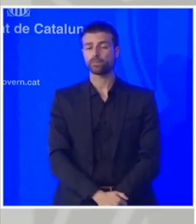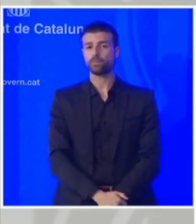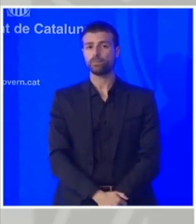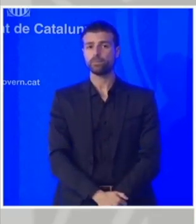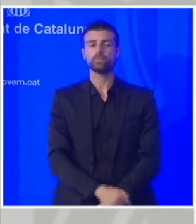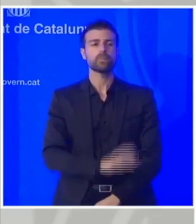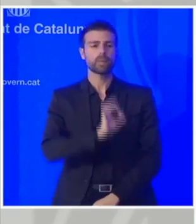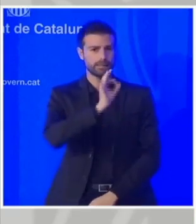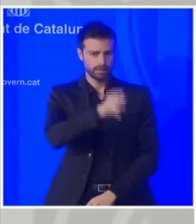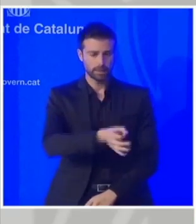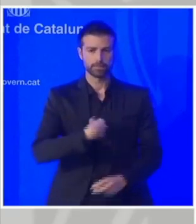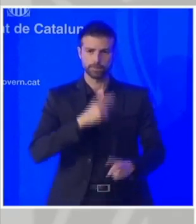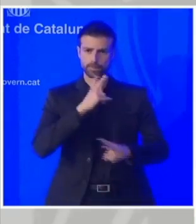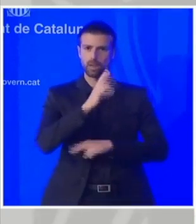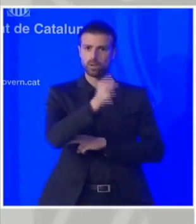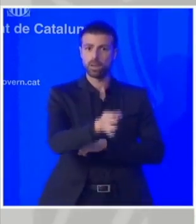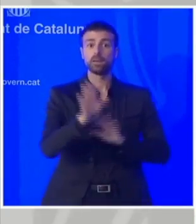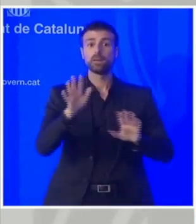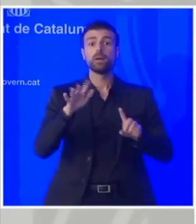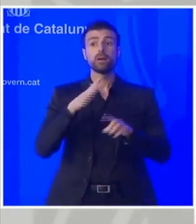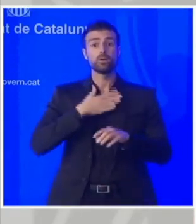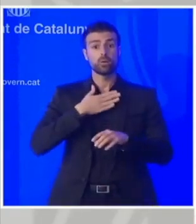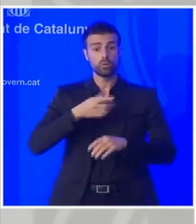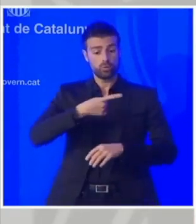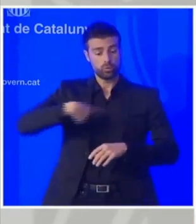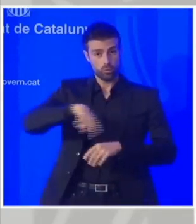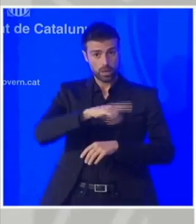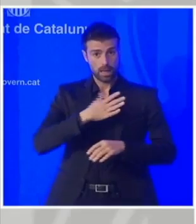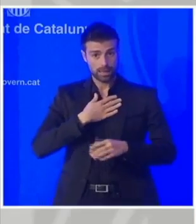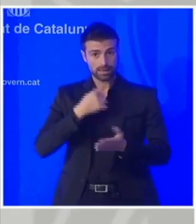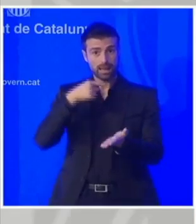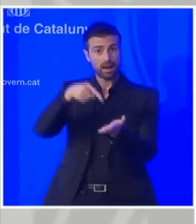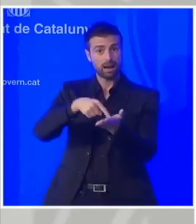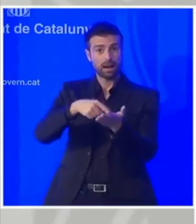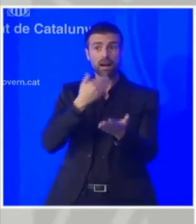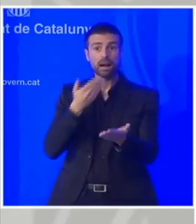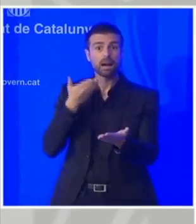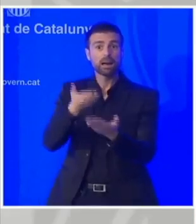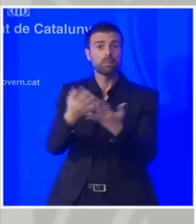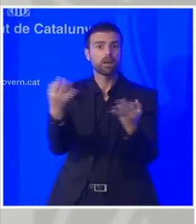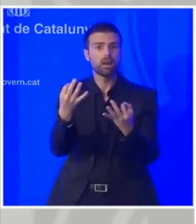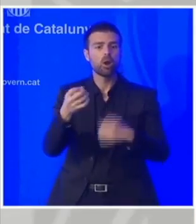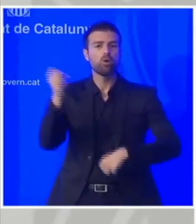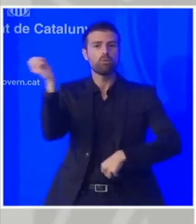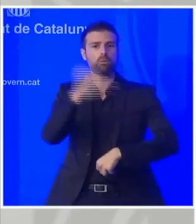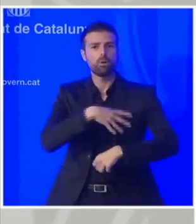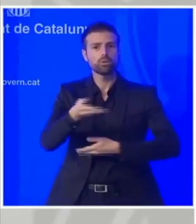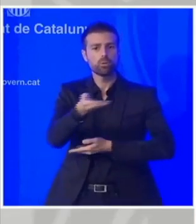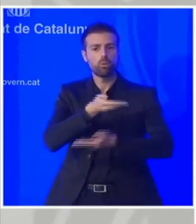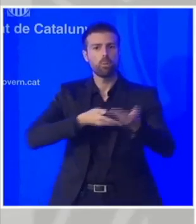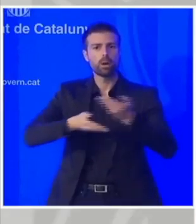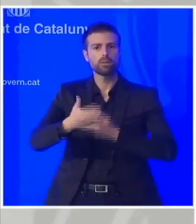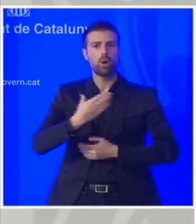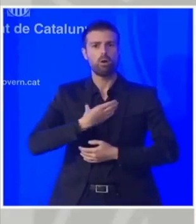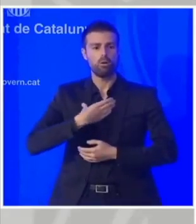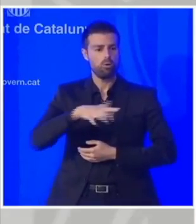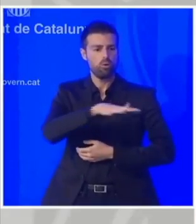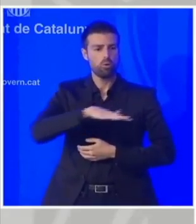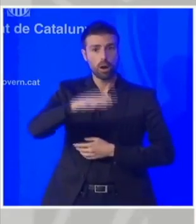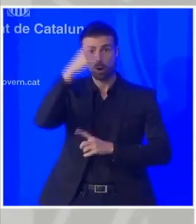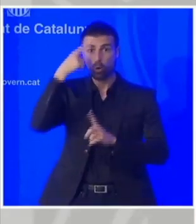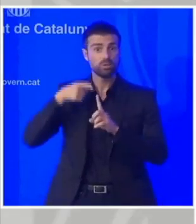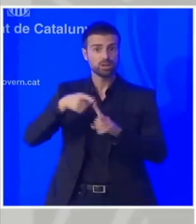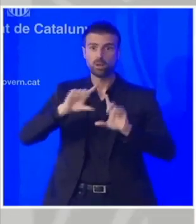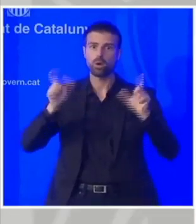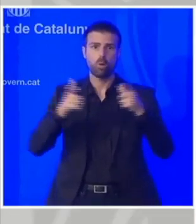Sí En este caso nosotros lo que reclamamos com dic es un fons de cooperación local extraordinario que és l'objecte de